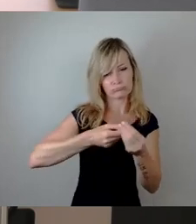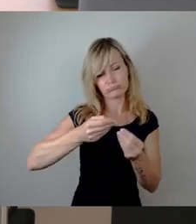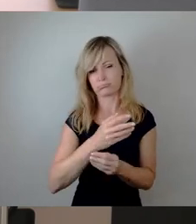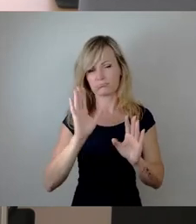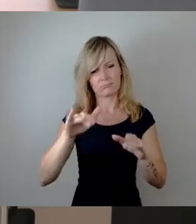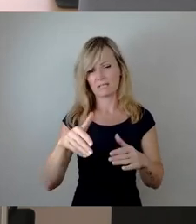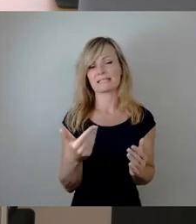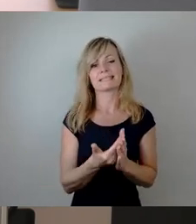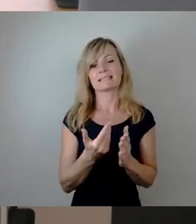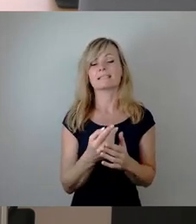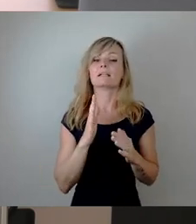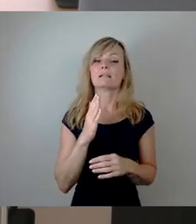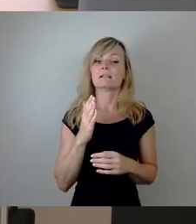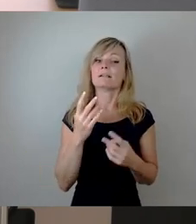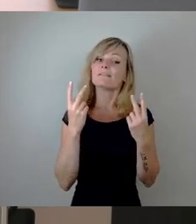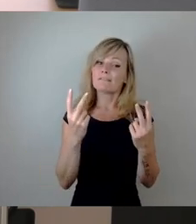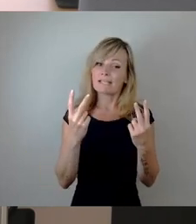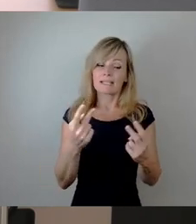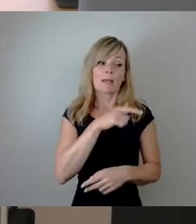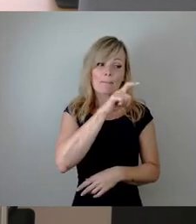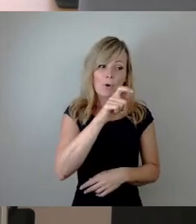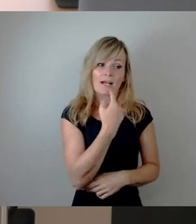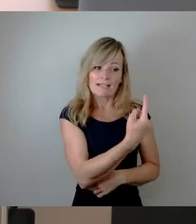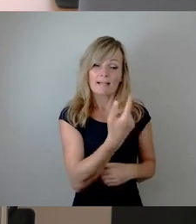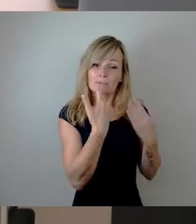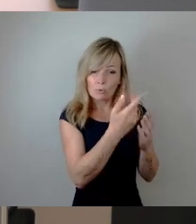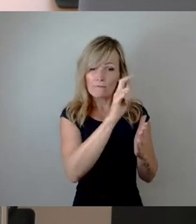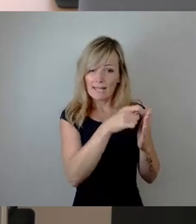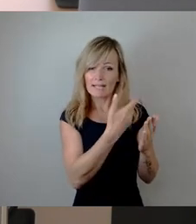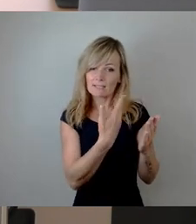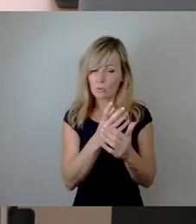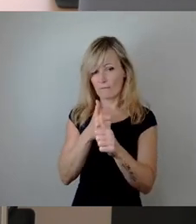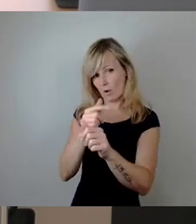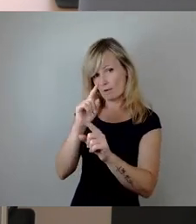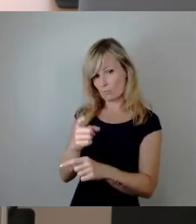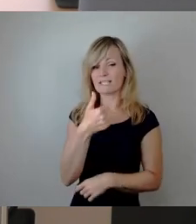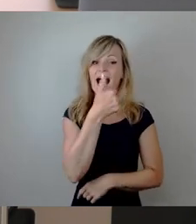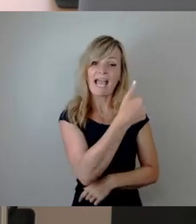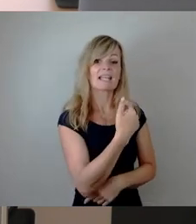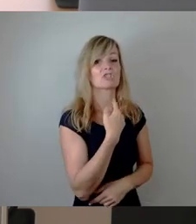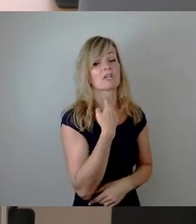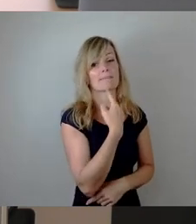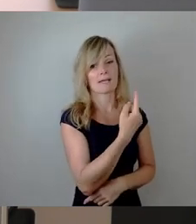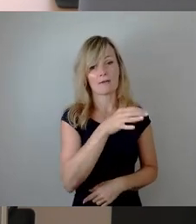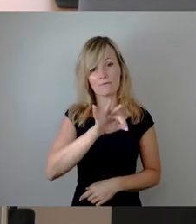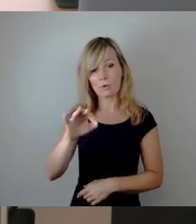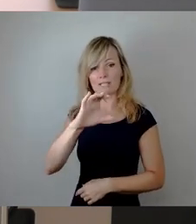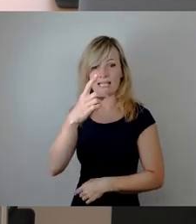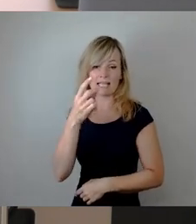so wie die Bürger gewählt haben, eine Stimme für die CDU